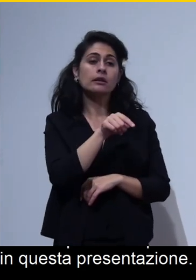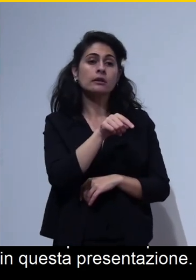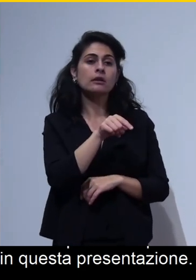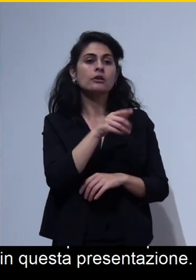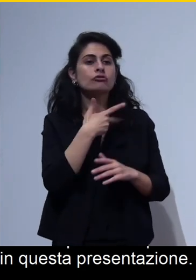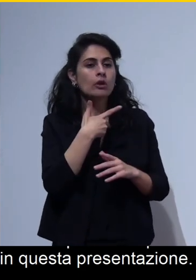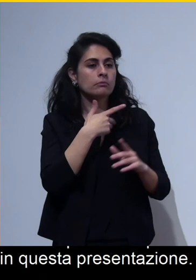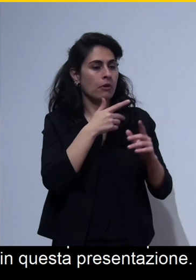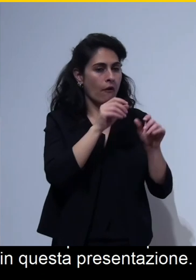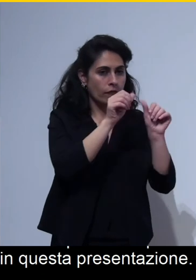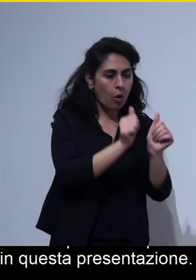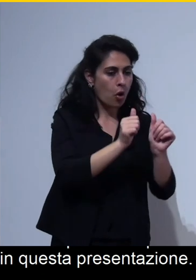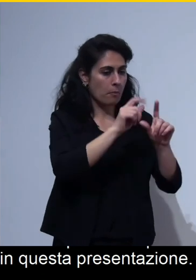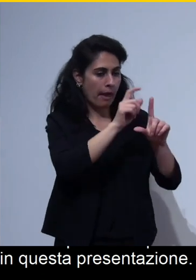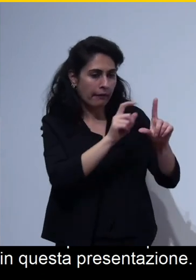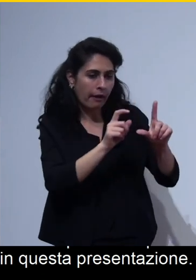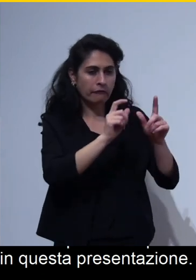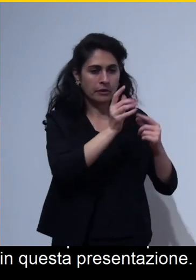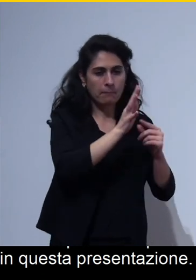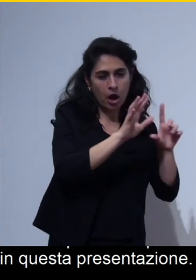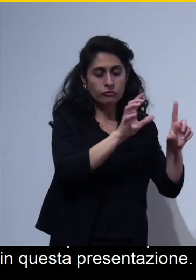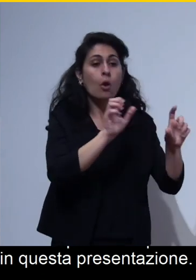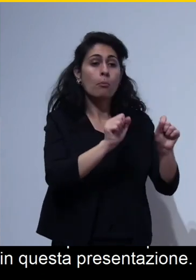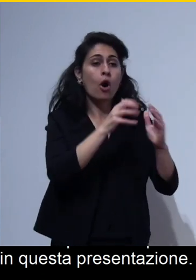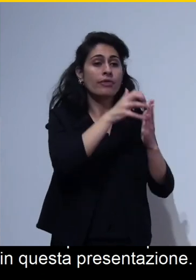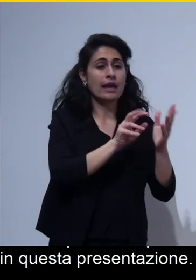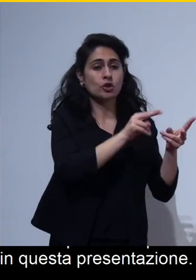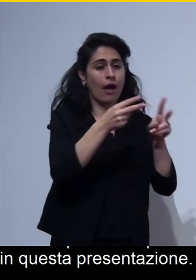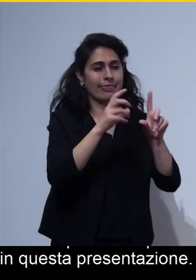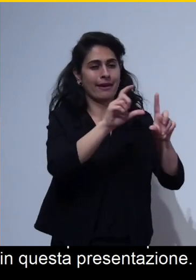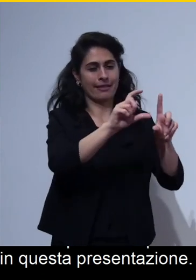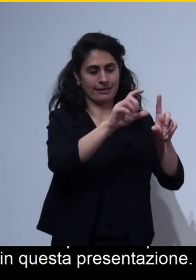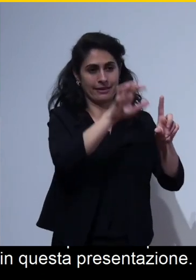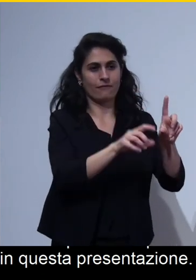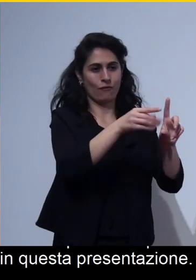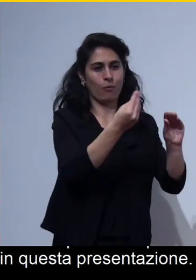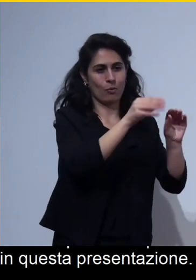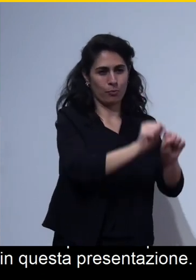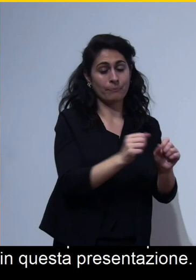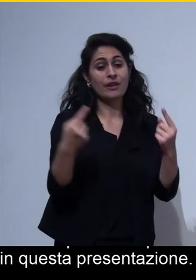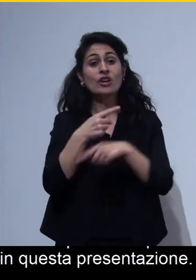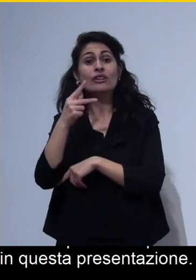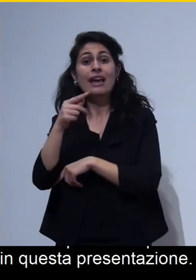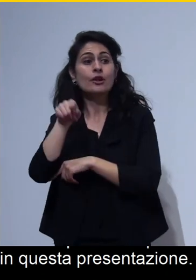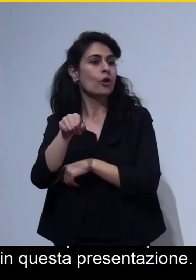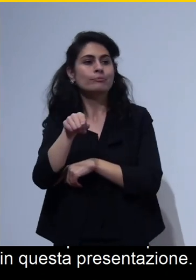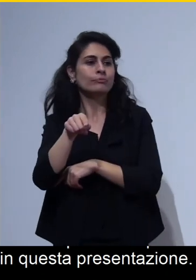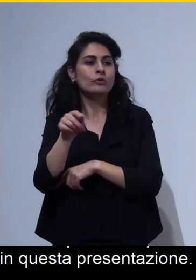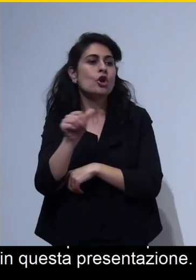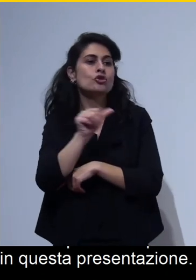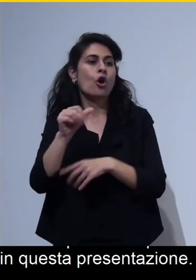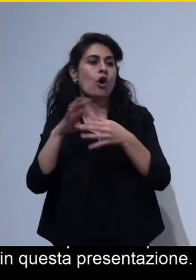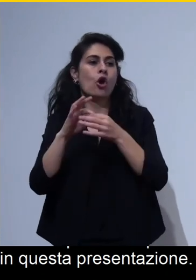grafici immagini mentre invece Kino è molto più settoriale e ti permette di farlo solo sulle immagini quindi se volessi essere molto prolissa a mettere tutti i dati in